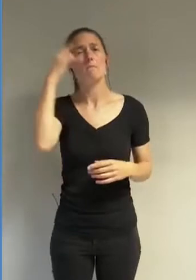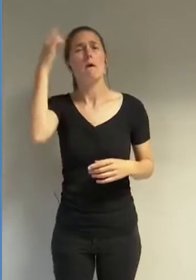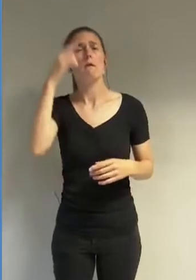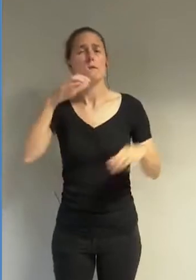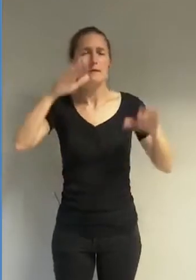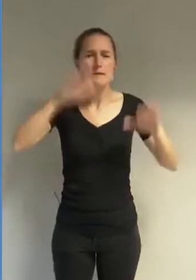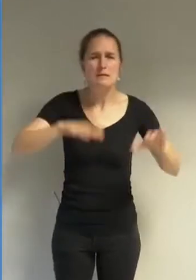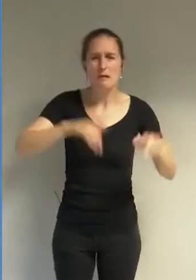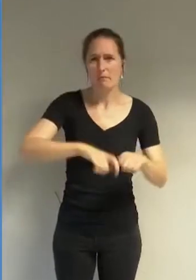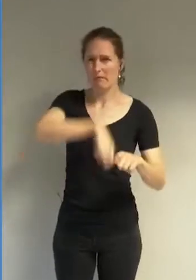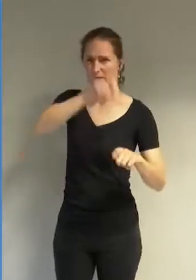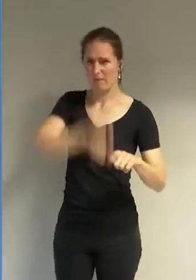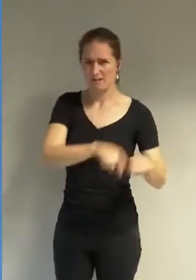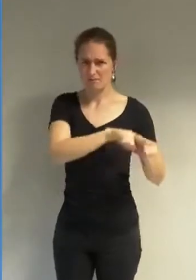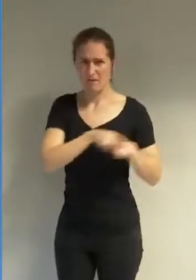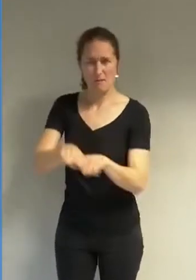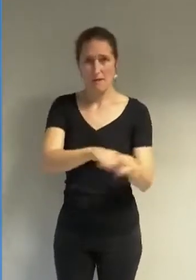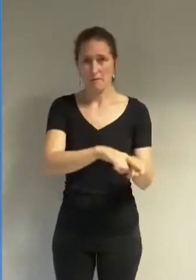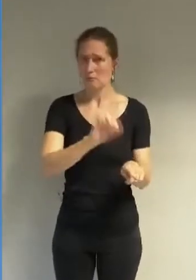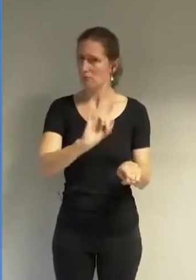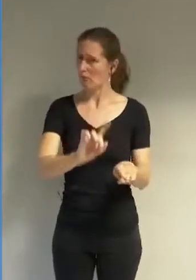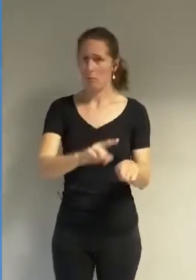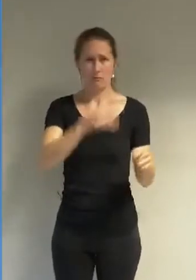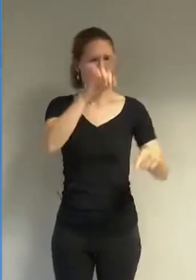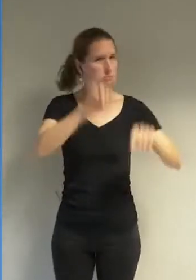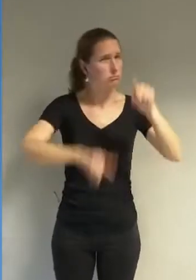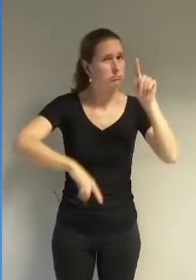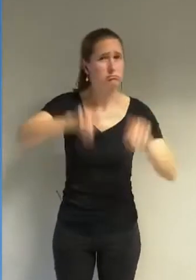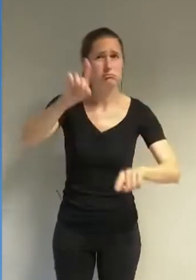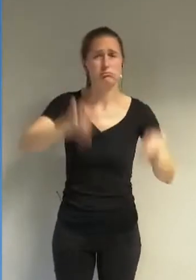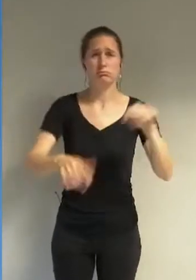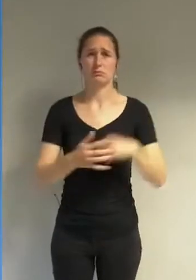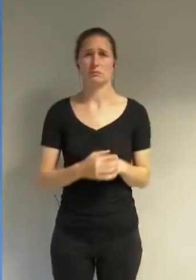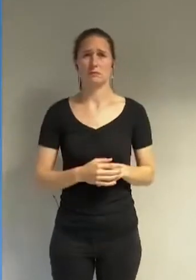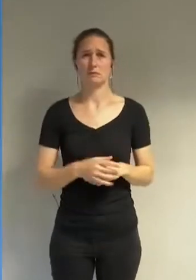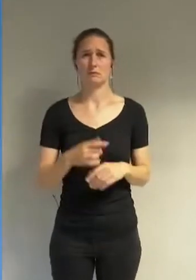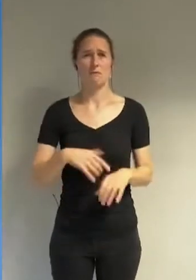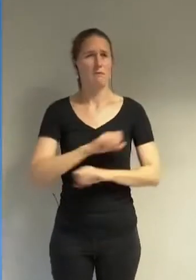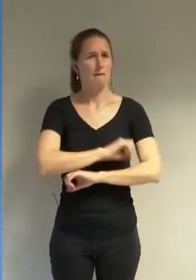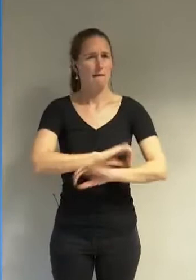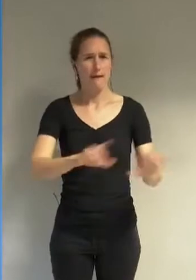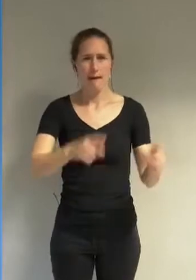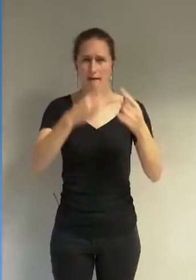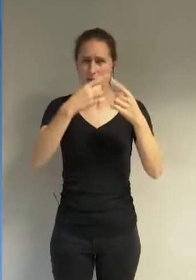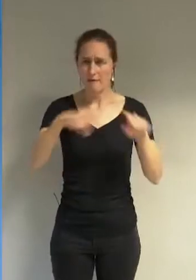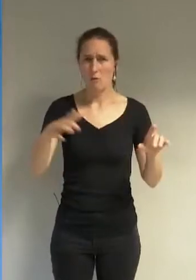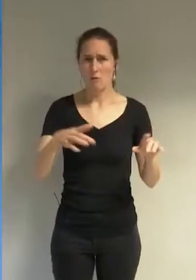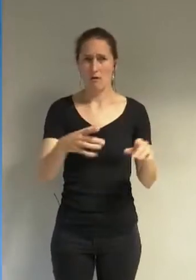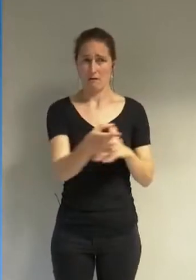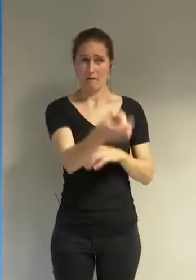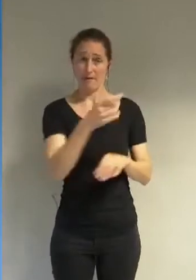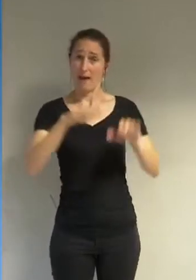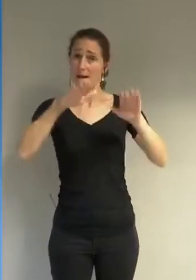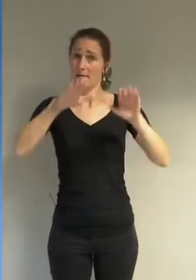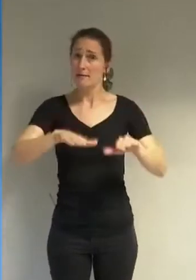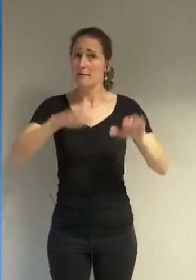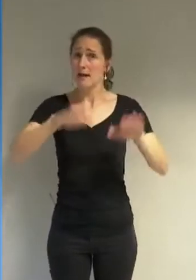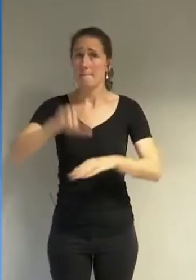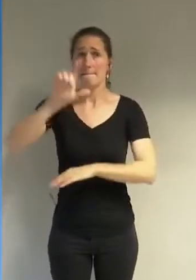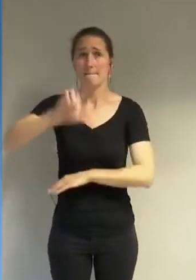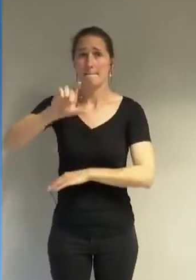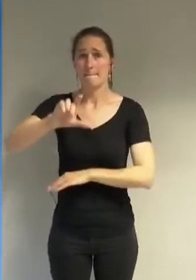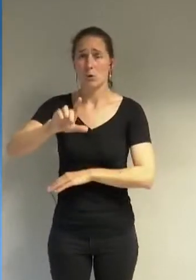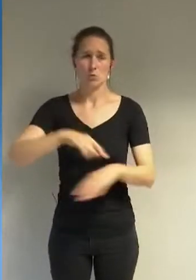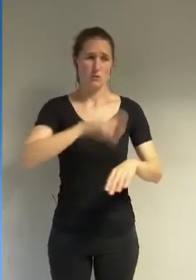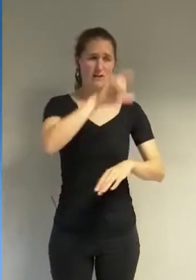islam nous distinguons clairement ce qui est porté par l'islam et ce que représente l'islam